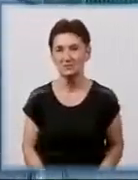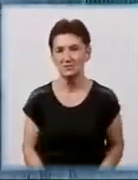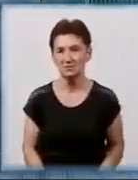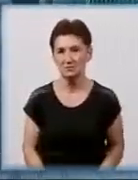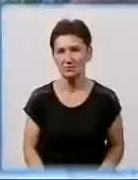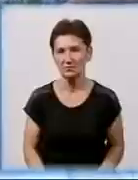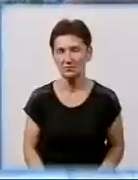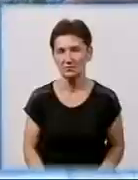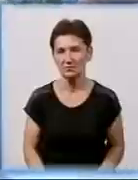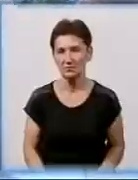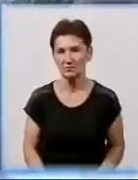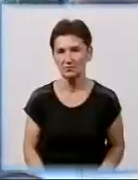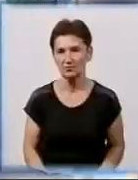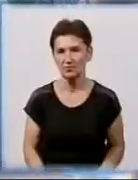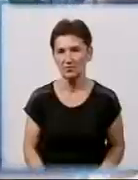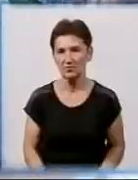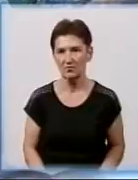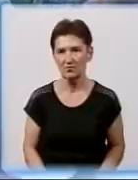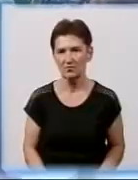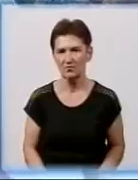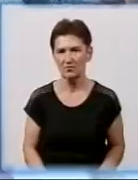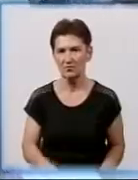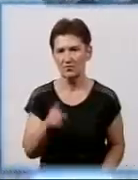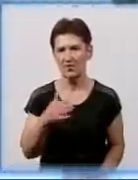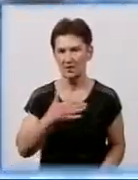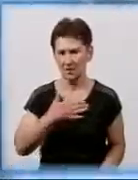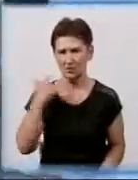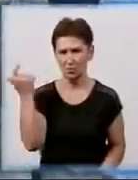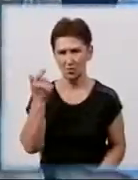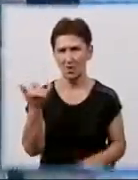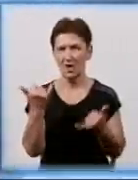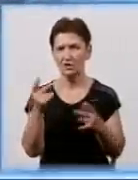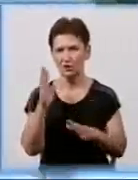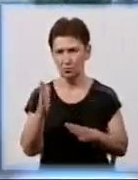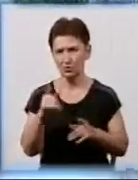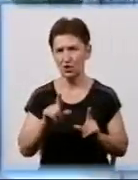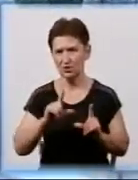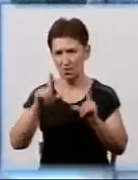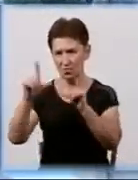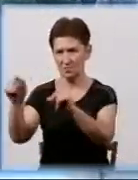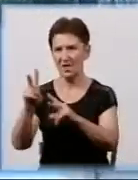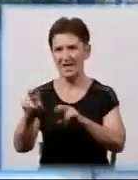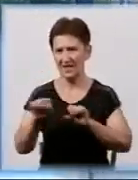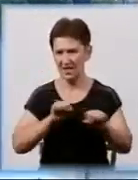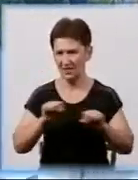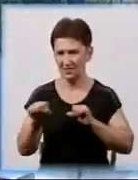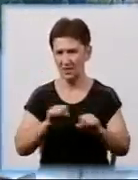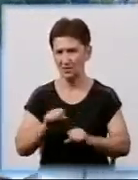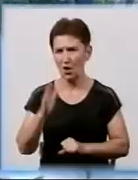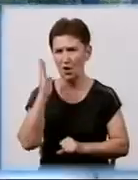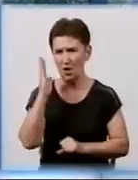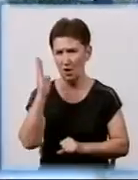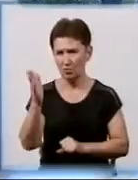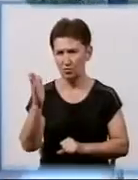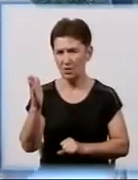Ми зараз їдемо до фермерського господарства, будемо до керівника. Зараз під'їдемо контору, до керівництва. І будемо пропонувати